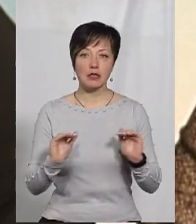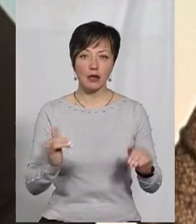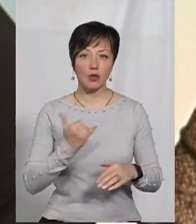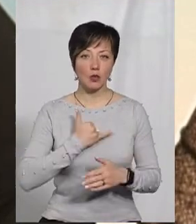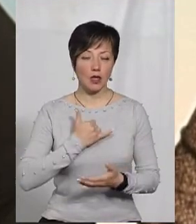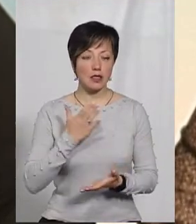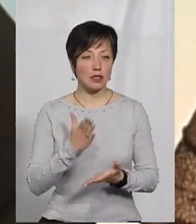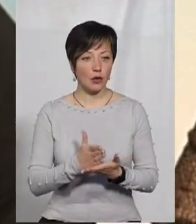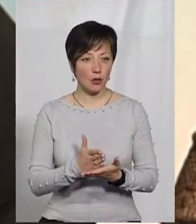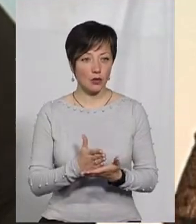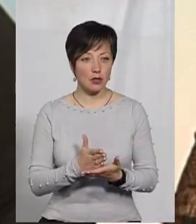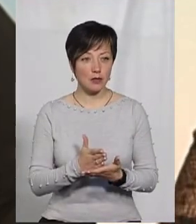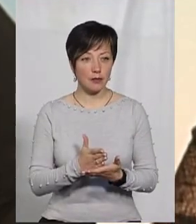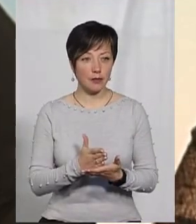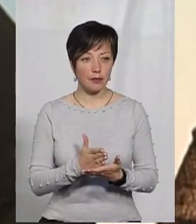знаходяться.